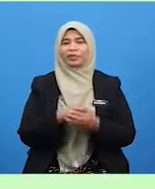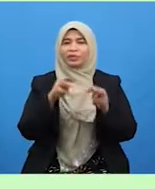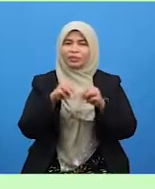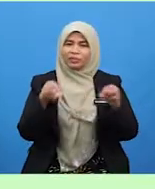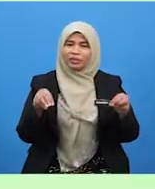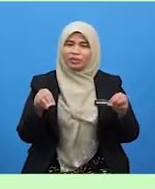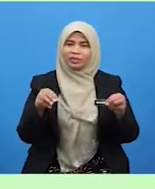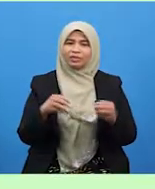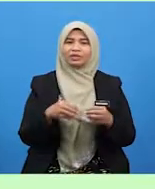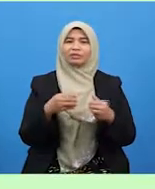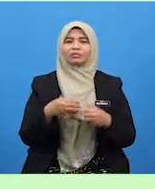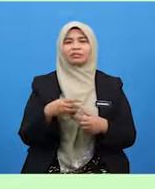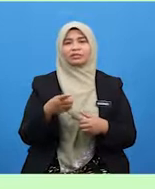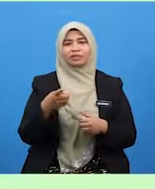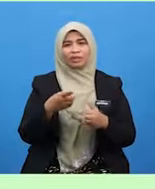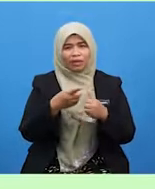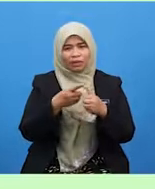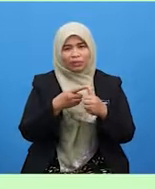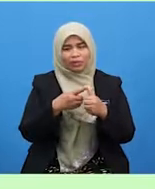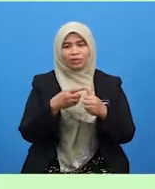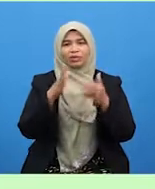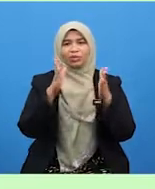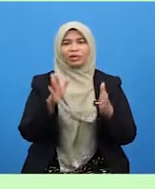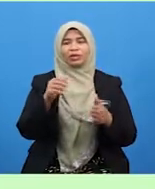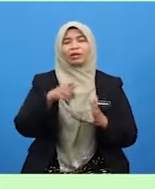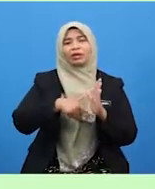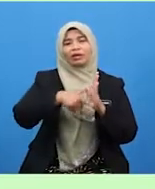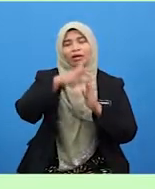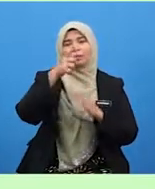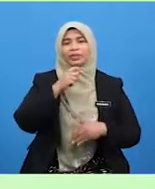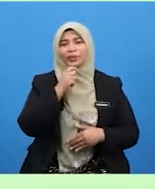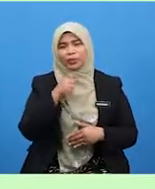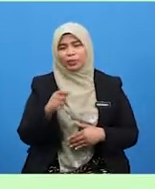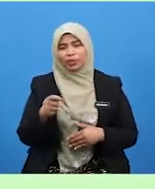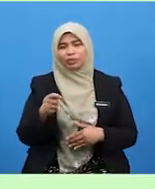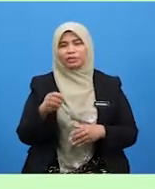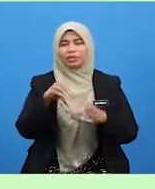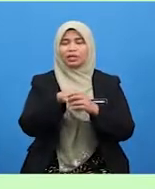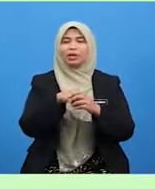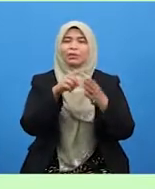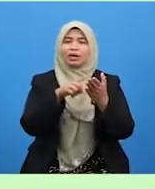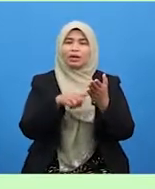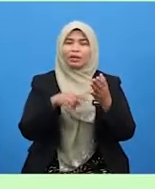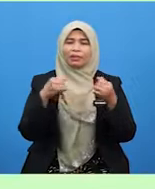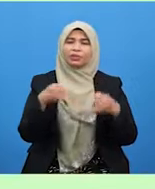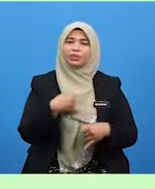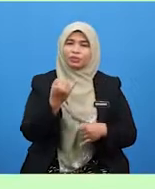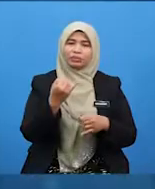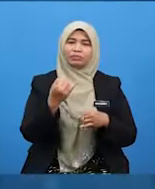dahulukan orang yang lebih tua dalam apa jua perbuatan.